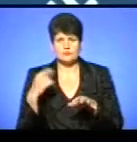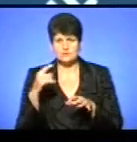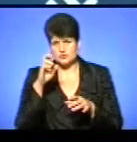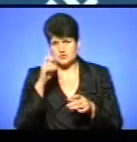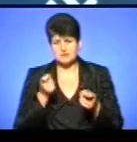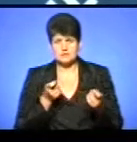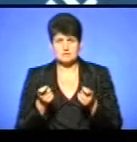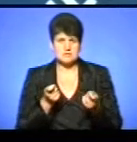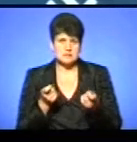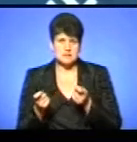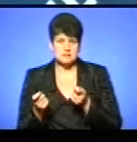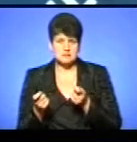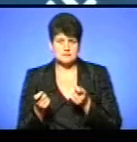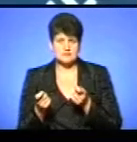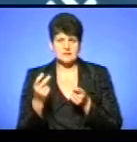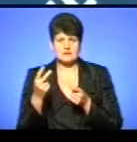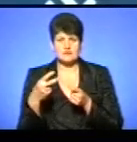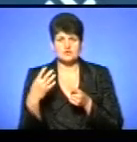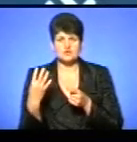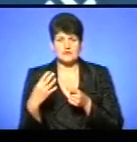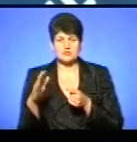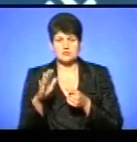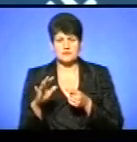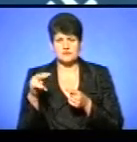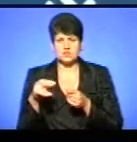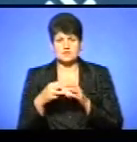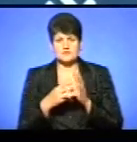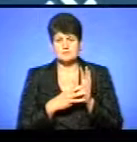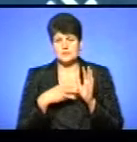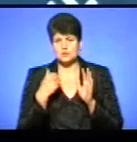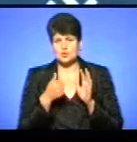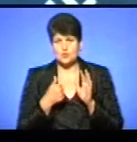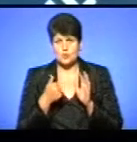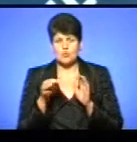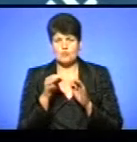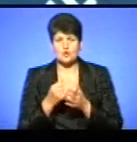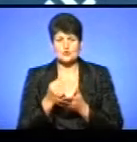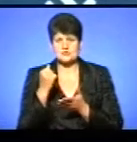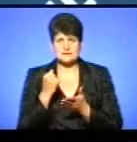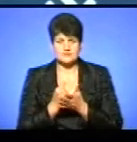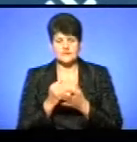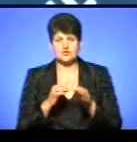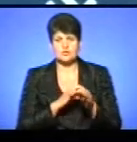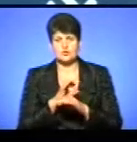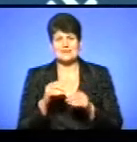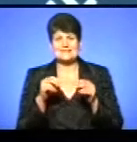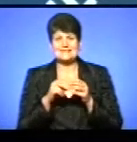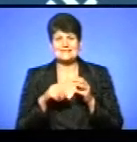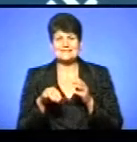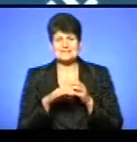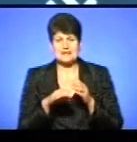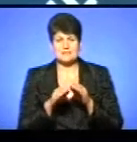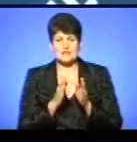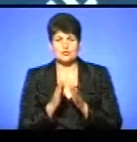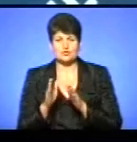державної адміністрації від 24 вересня 2016 року про затвердження проєкту землеустрою щодо